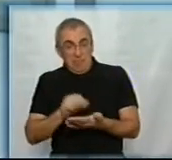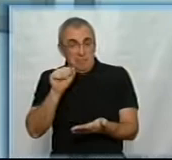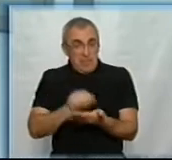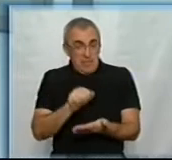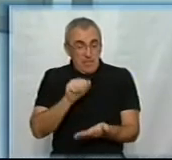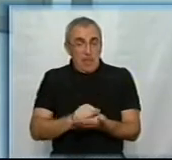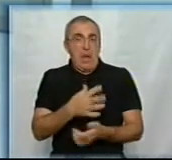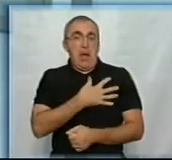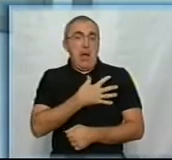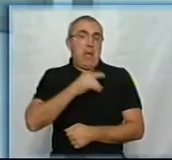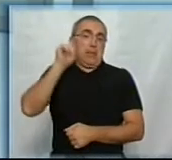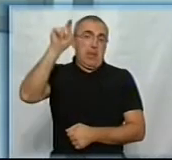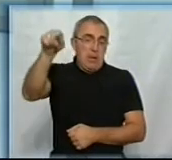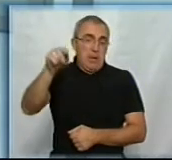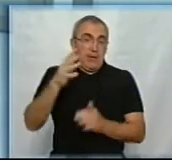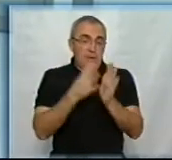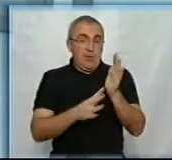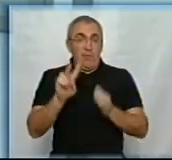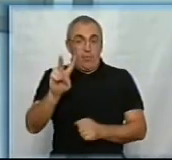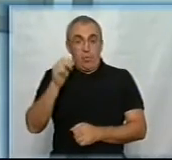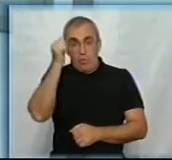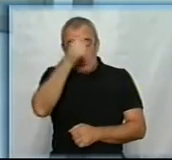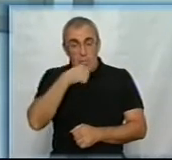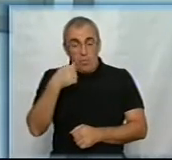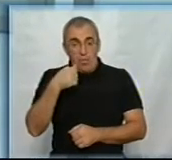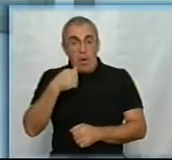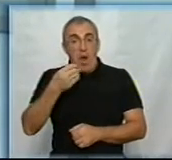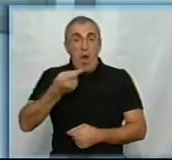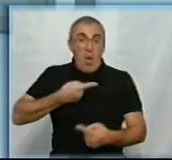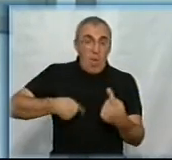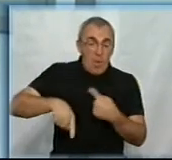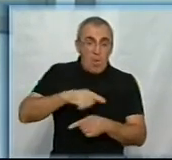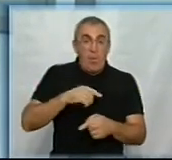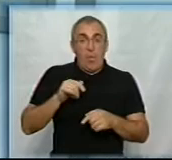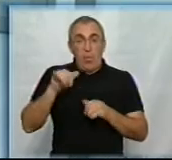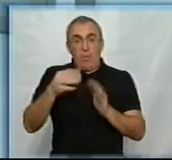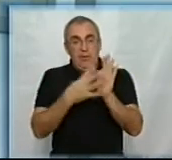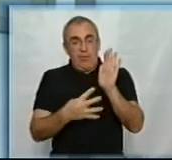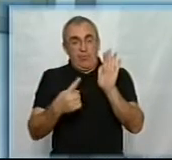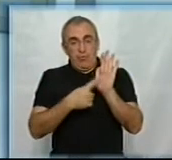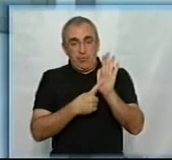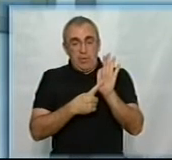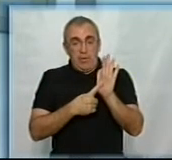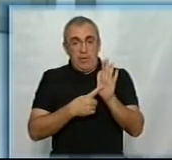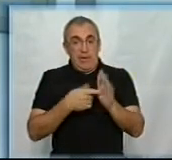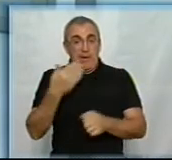в Канаді. В 1992 році, а в обіг вже пішла в 1996 році. Тобто їх